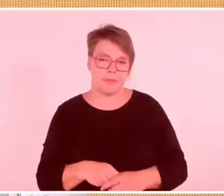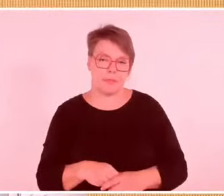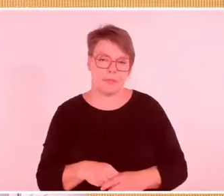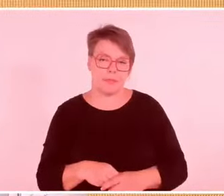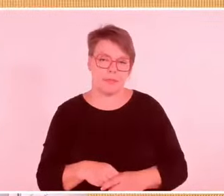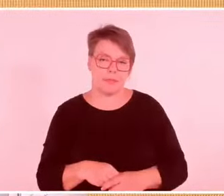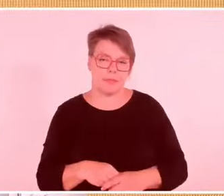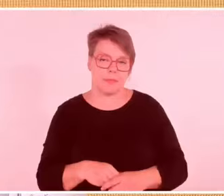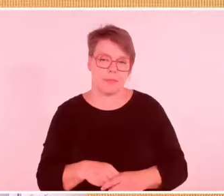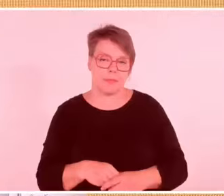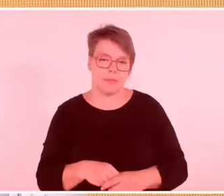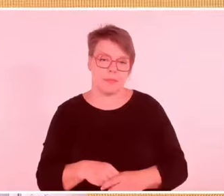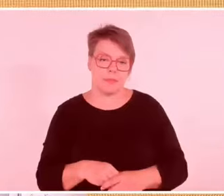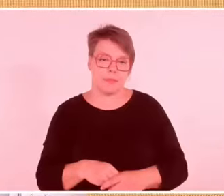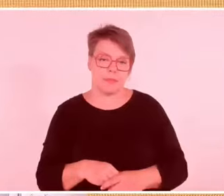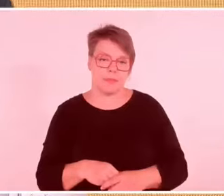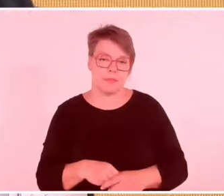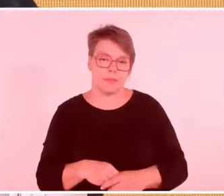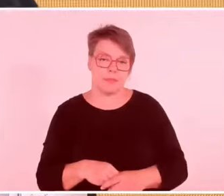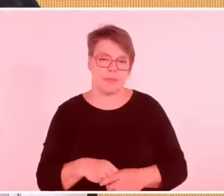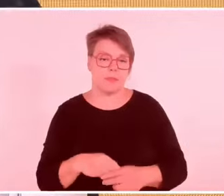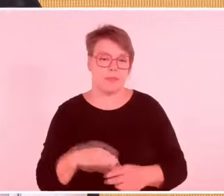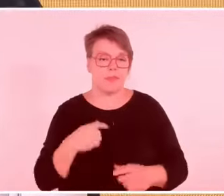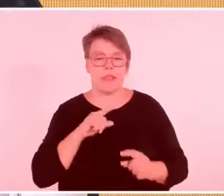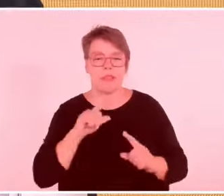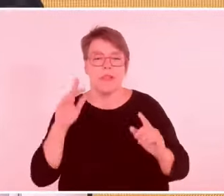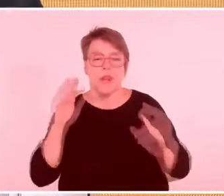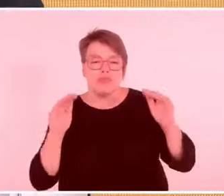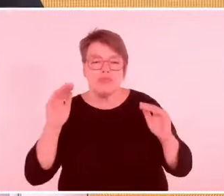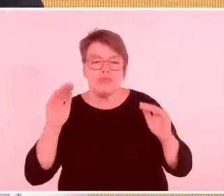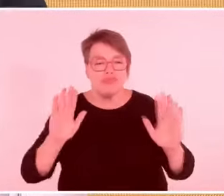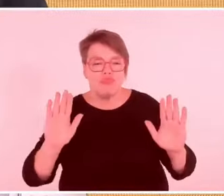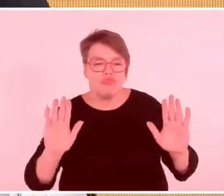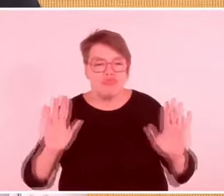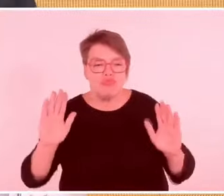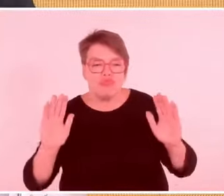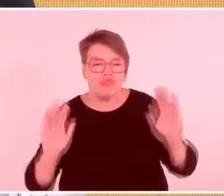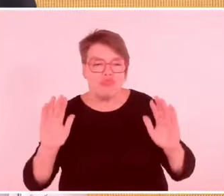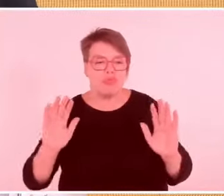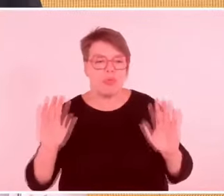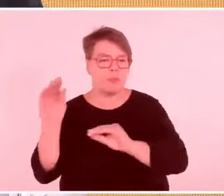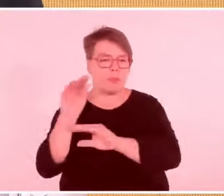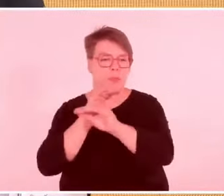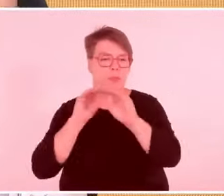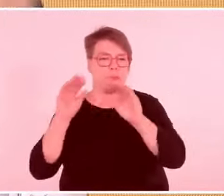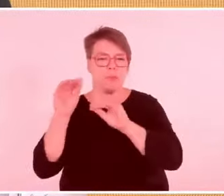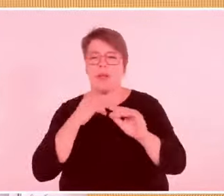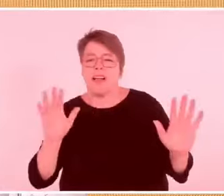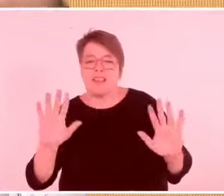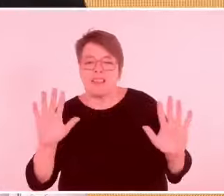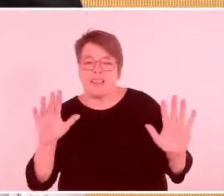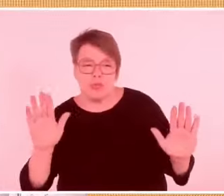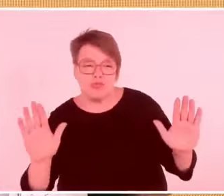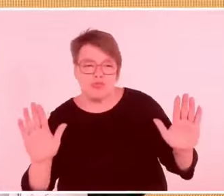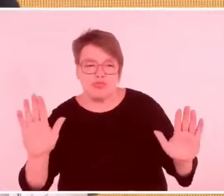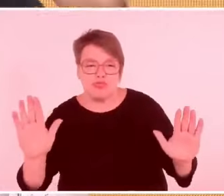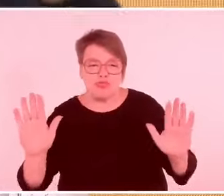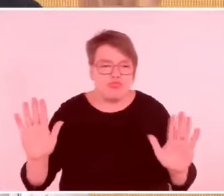so wie Sie jetzt reden, sofort